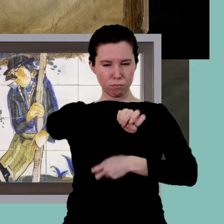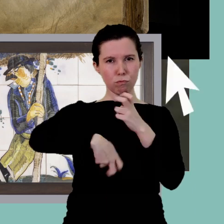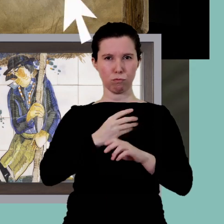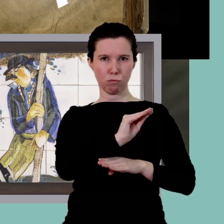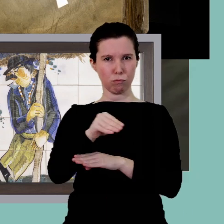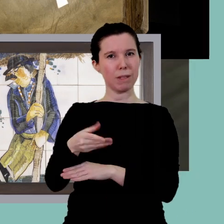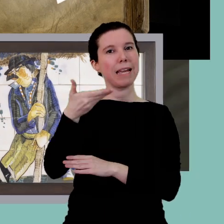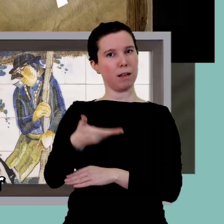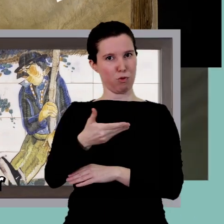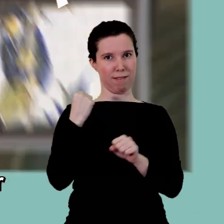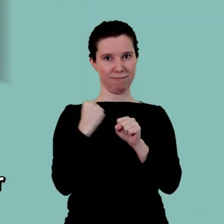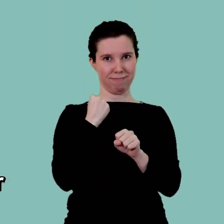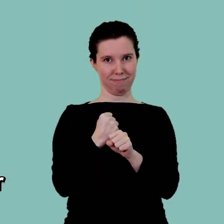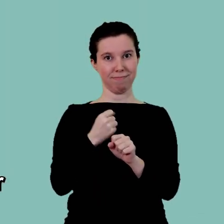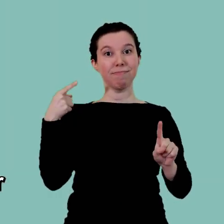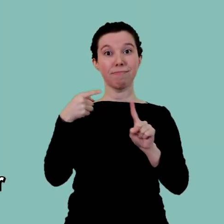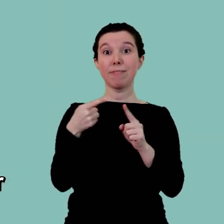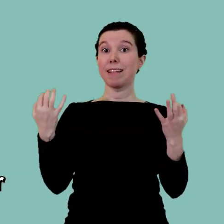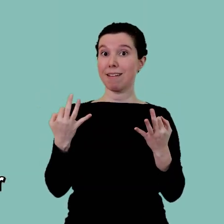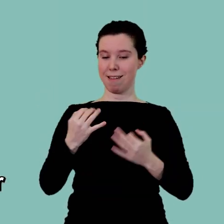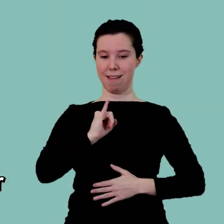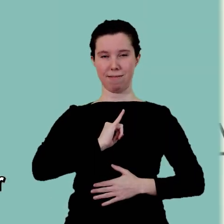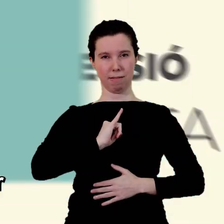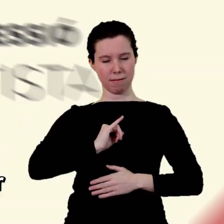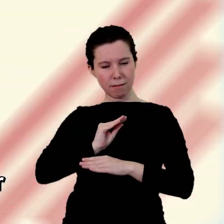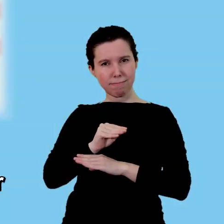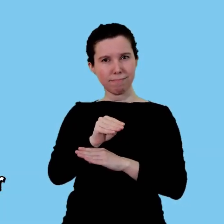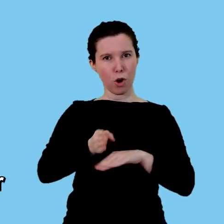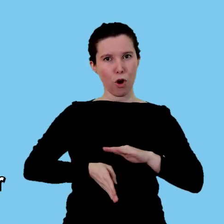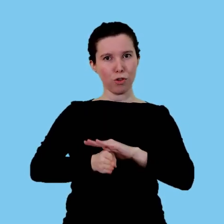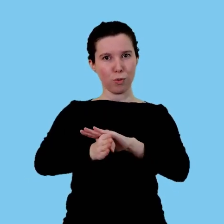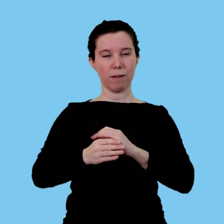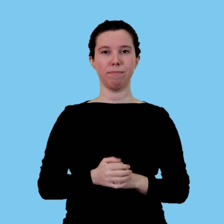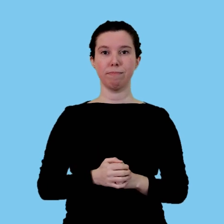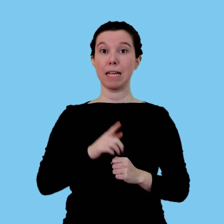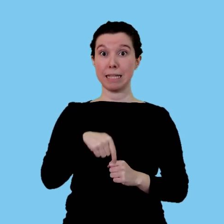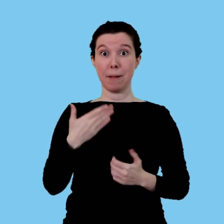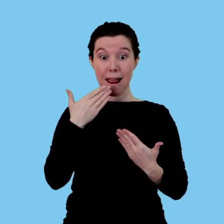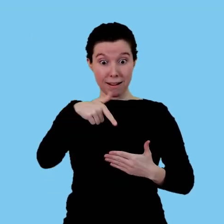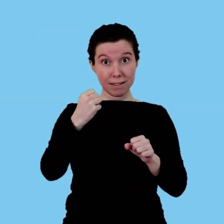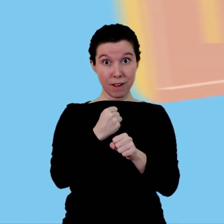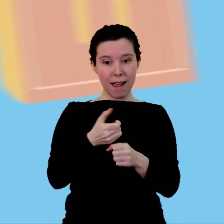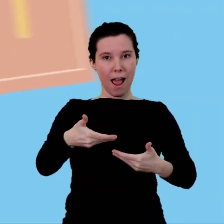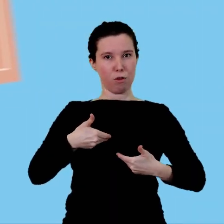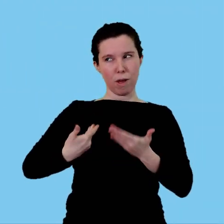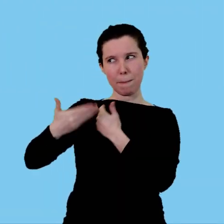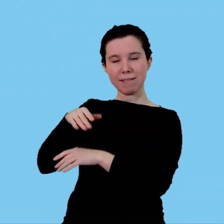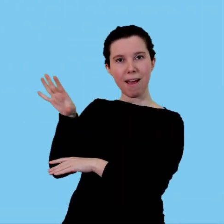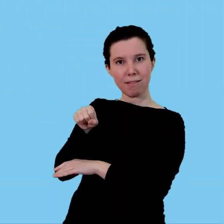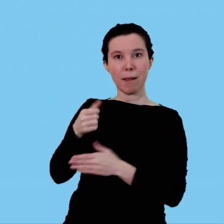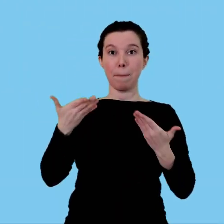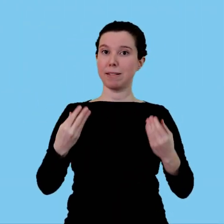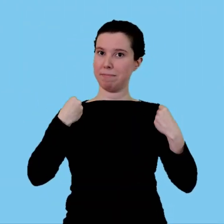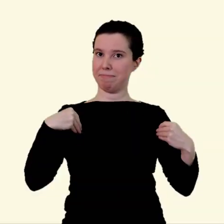restaurar aquestes obres quan cal és una tasca indispensable per preservar part de la nostra identitat, que a més, ens ajuda a entendre el nostre